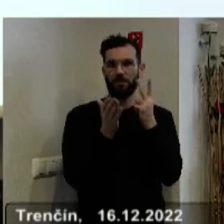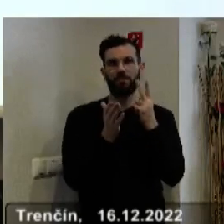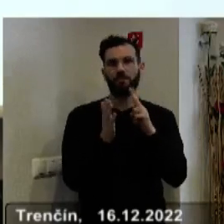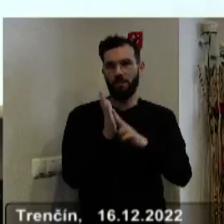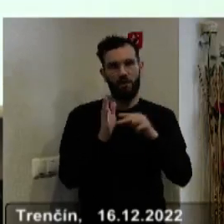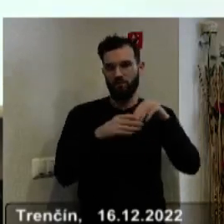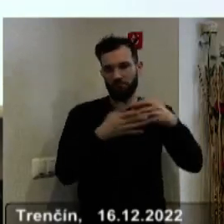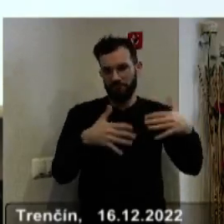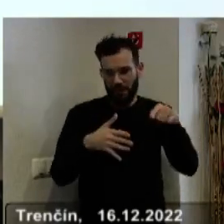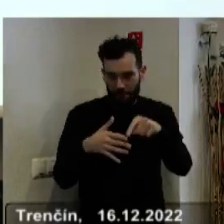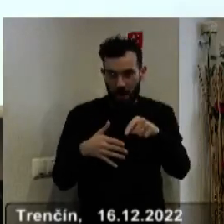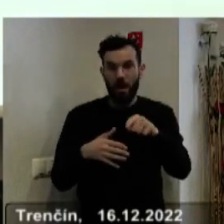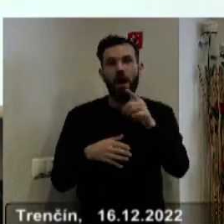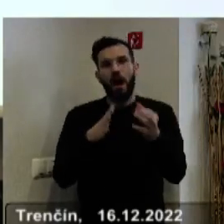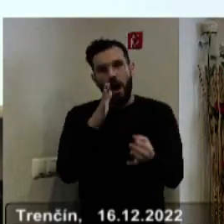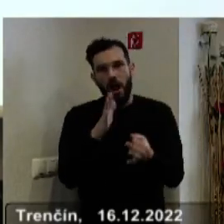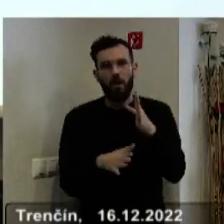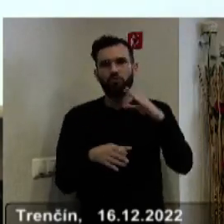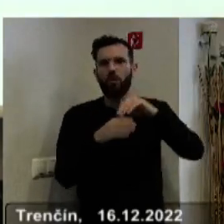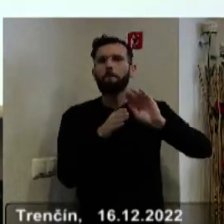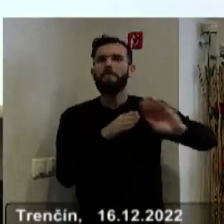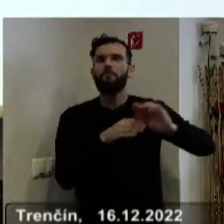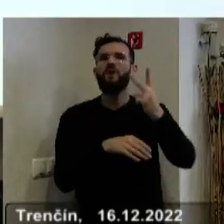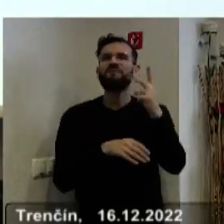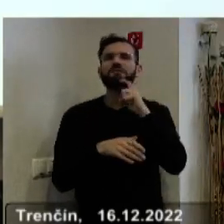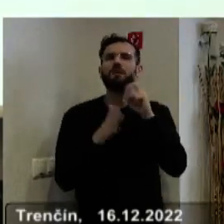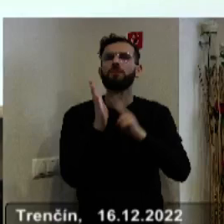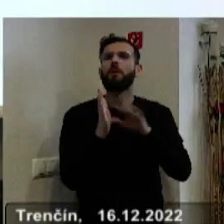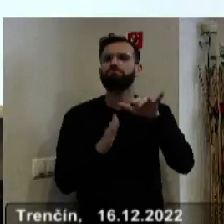praktickejšie je to, keď sú v podstate mimo VZN.